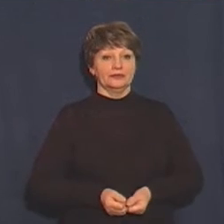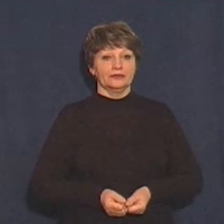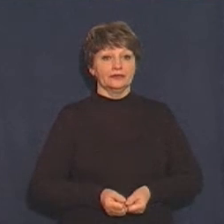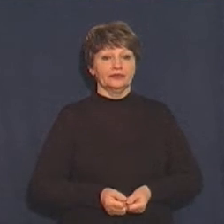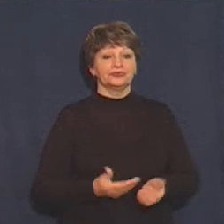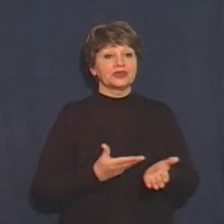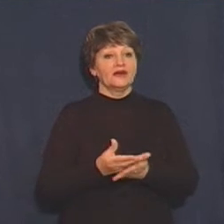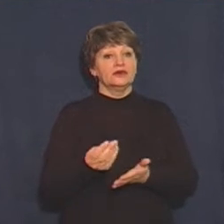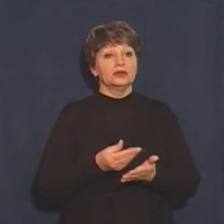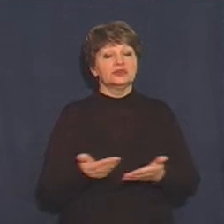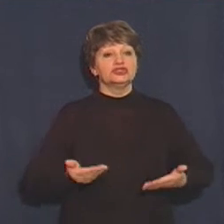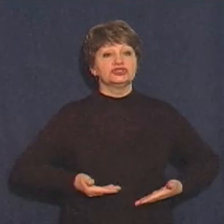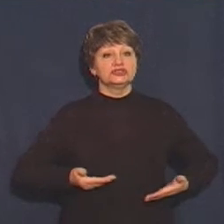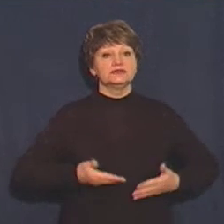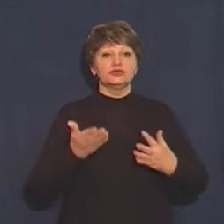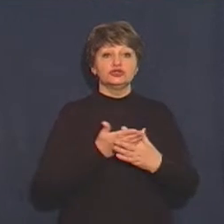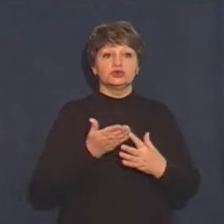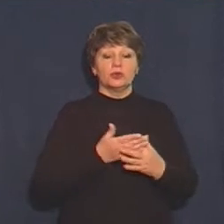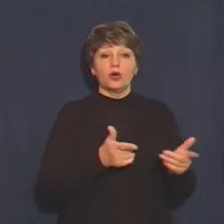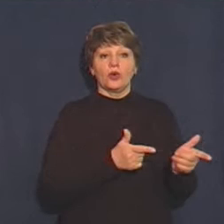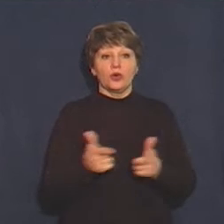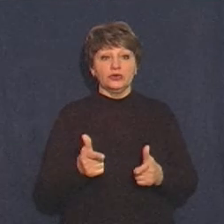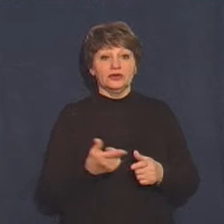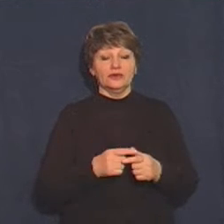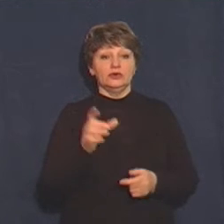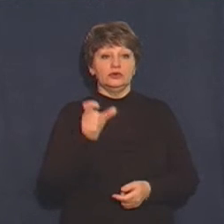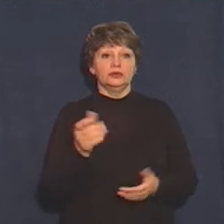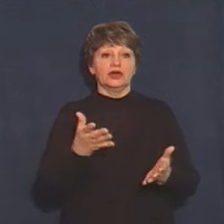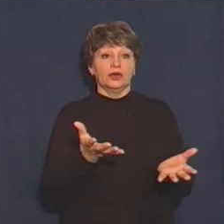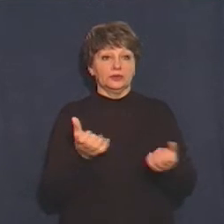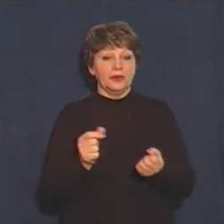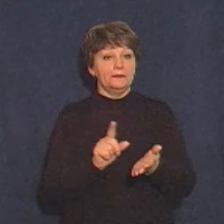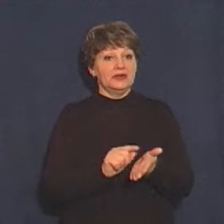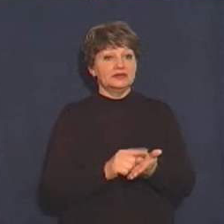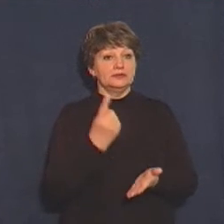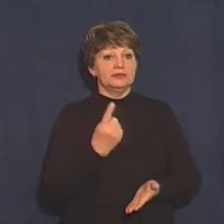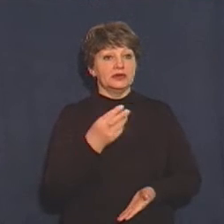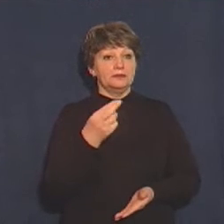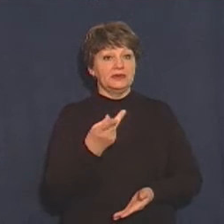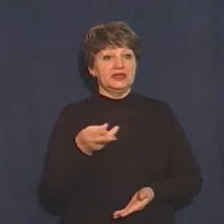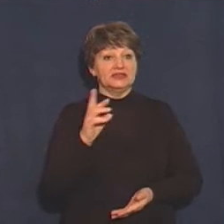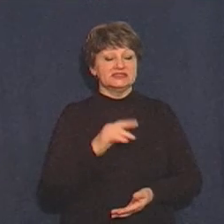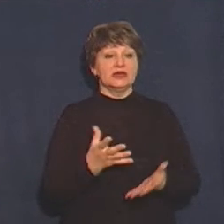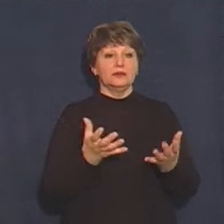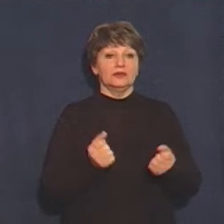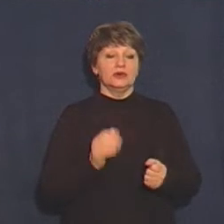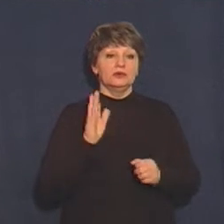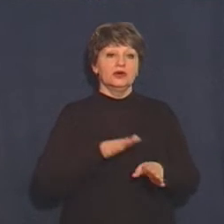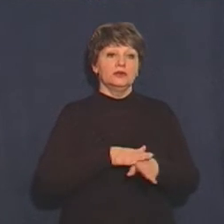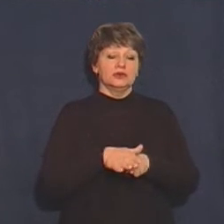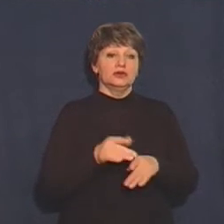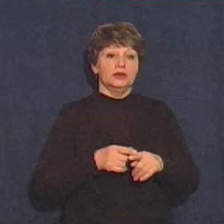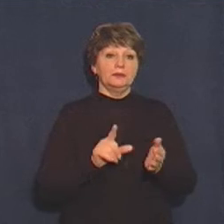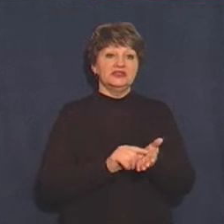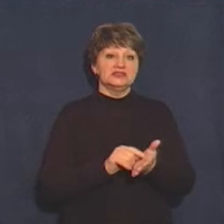Виплату житлових субсидій готівкою особам, які отримають пенсію, з 1 березня здійснюватиме Пенсійний фонд України. Про це